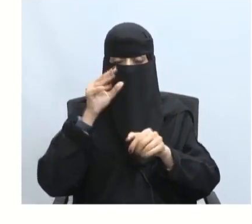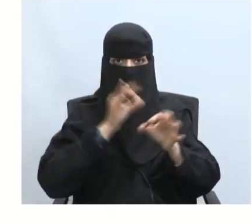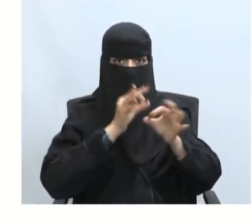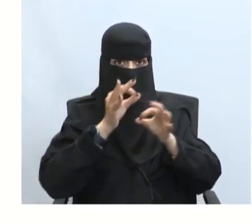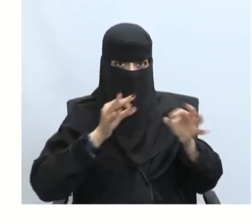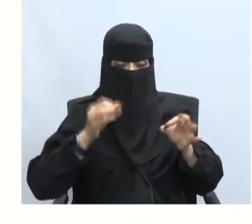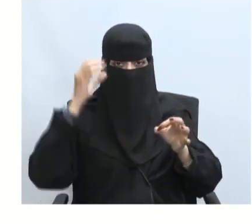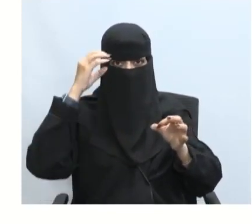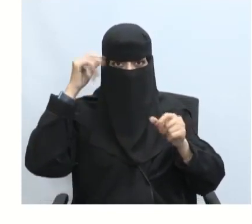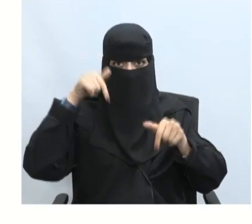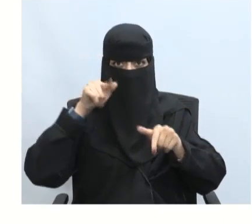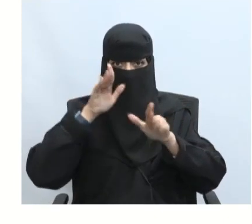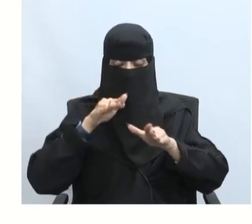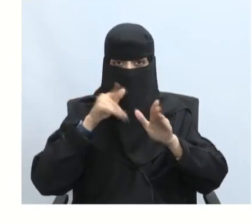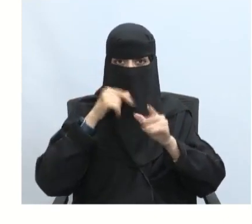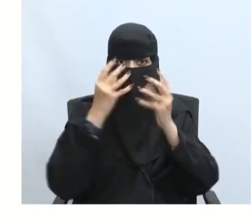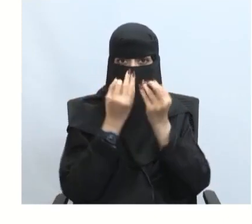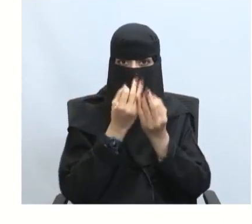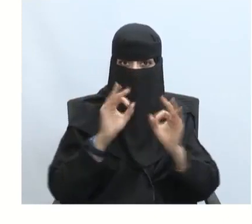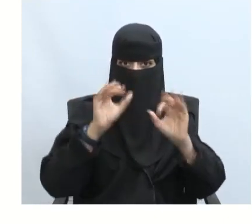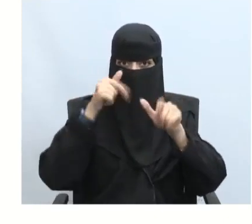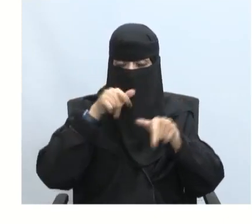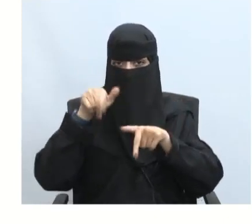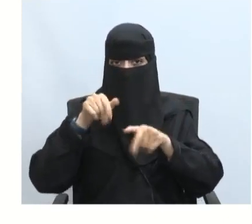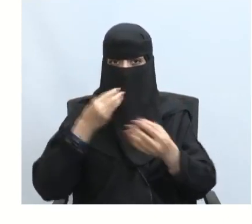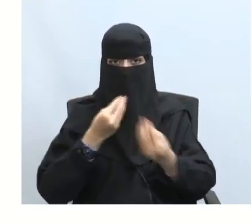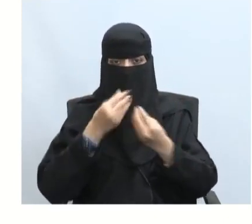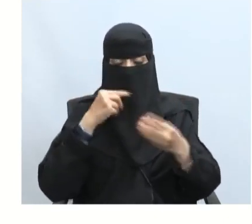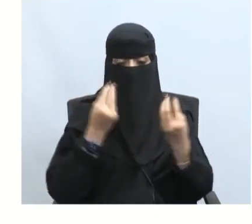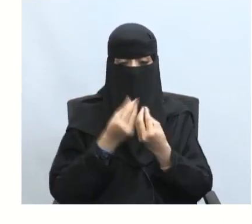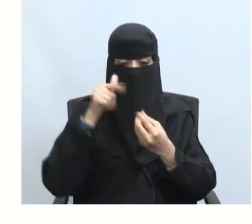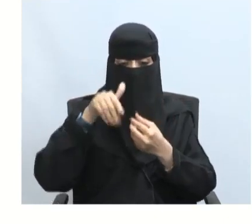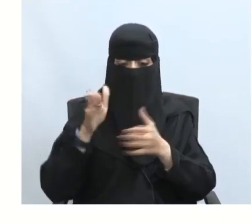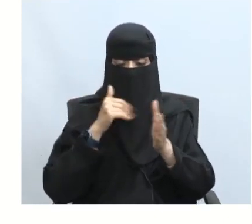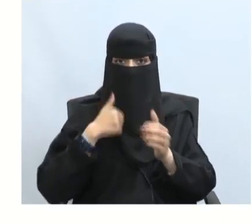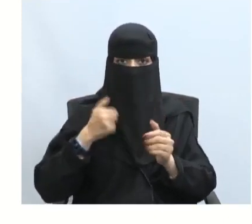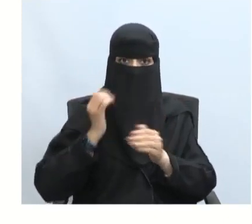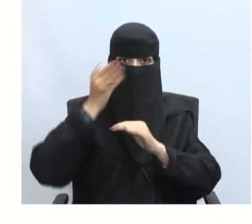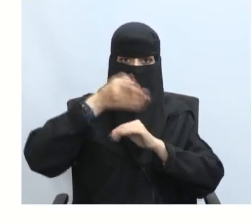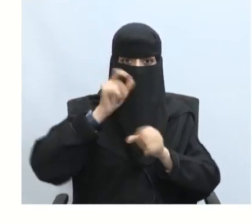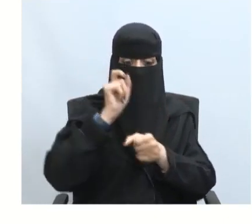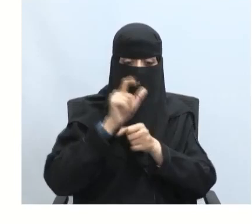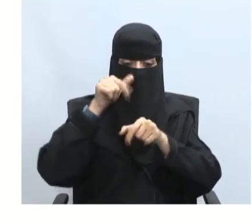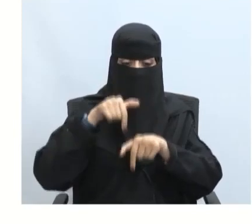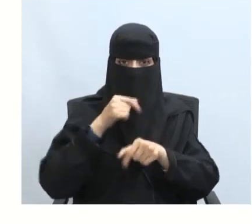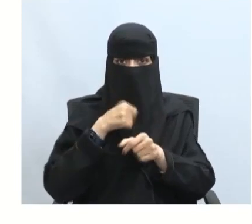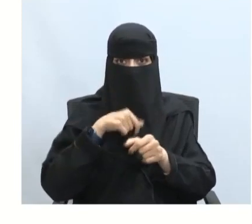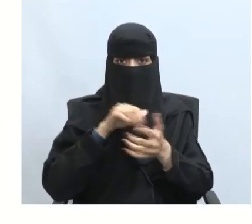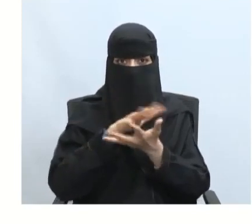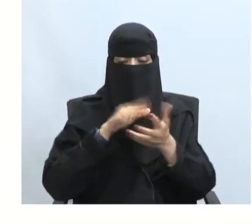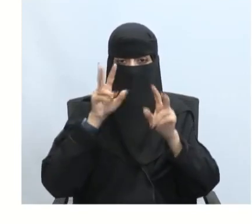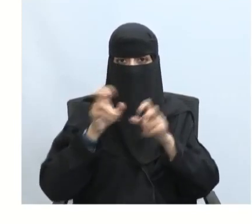أقوم بالتخطيط العلمي والمتكامل للتعامل مع الأزمة أخيراً التدخل الفعلي